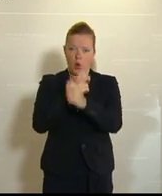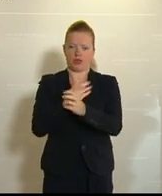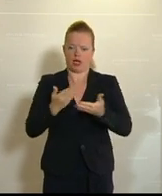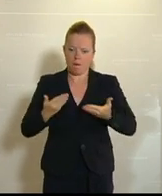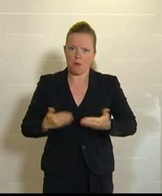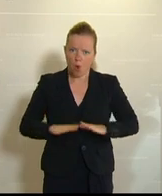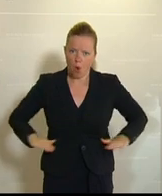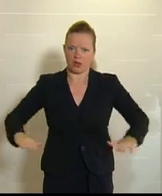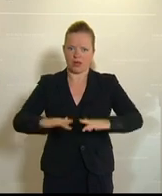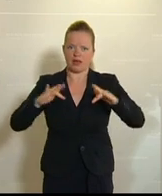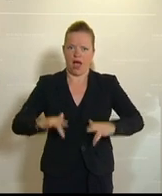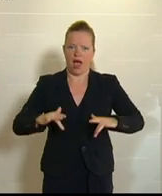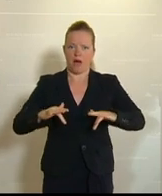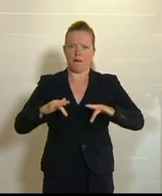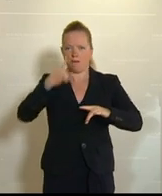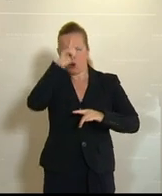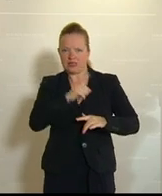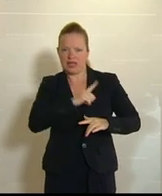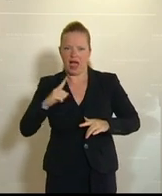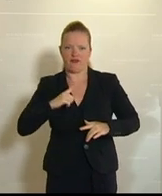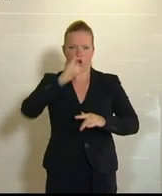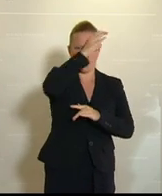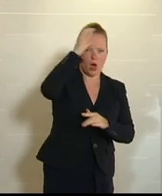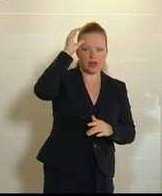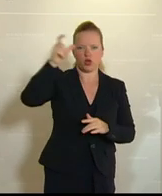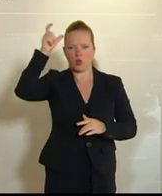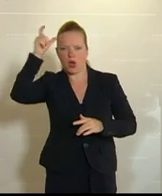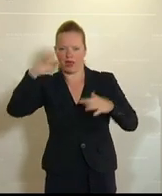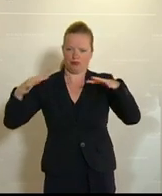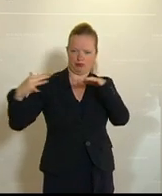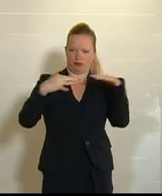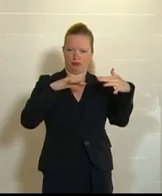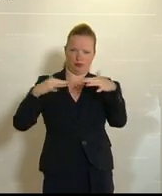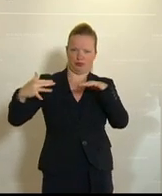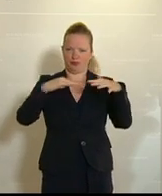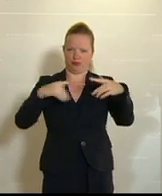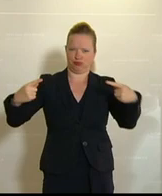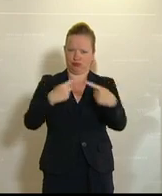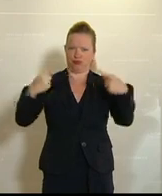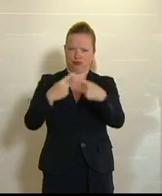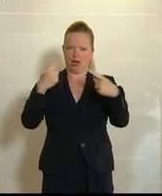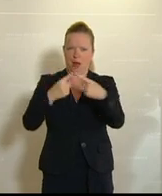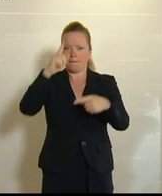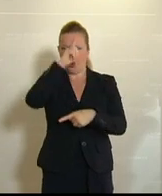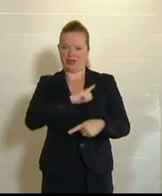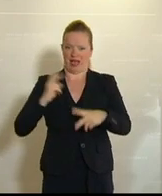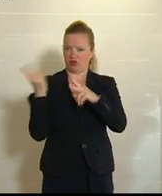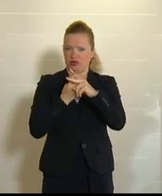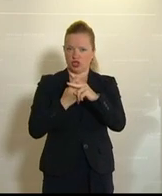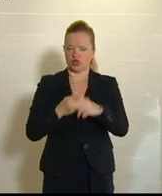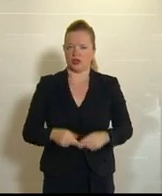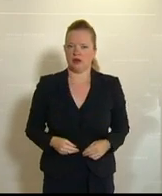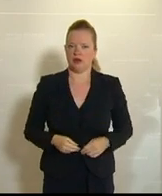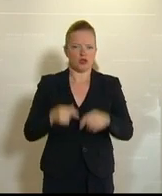zwischen die Fronten von Türken und Kurden gerät? Das ist doch alles ein Wahnsinn, der abzustellen ist, meine sehr geehrten Damen und Herren.